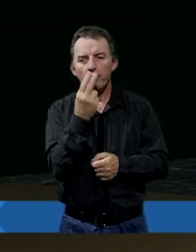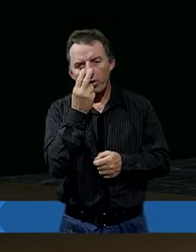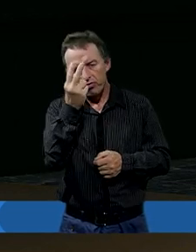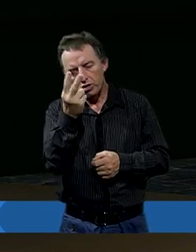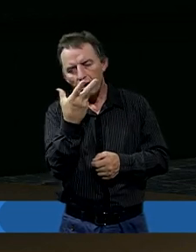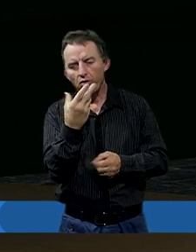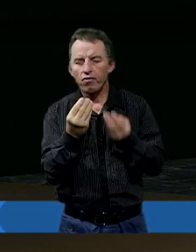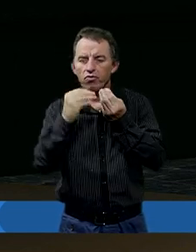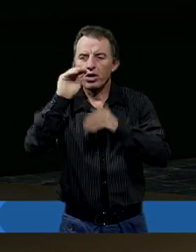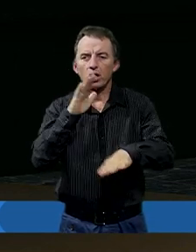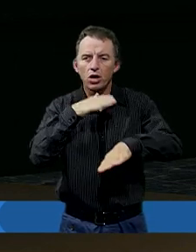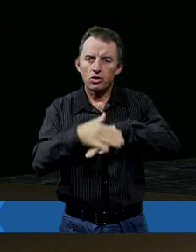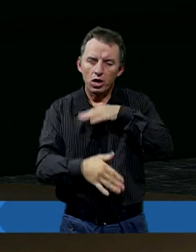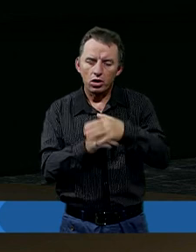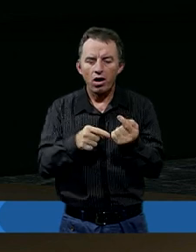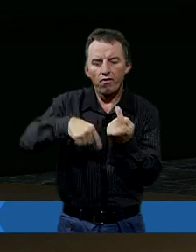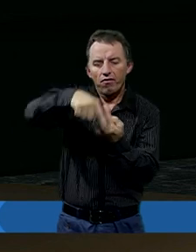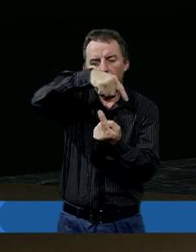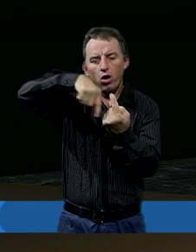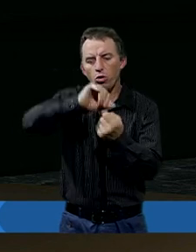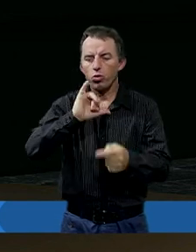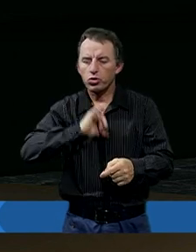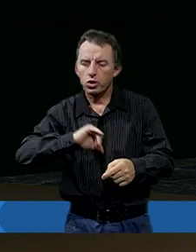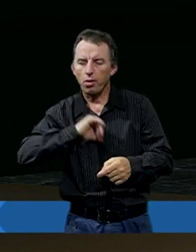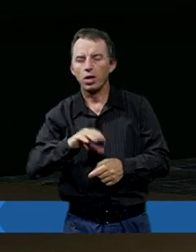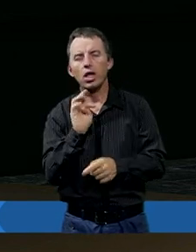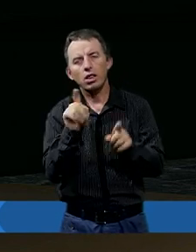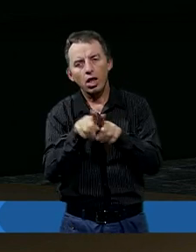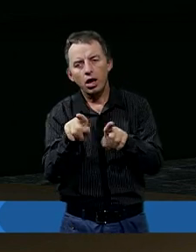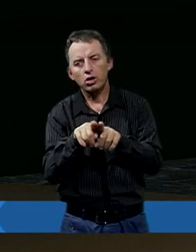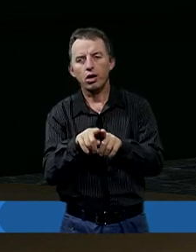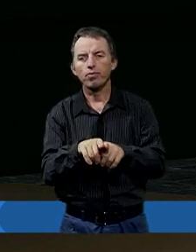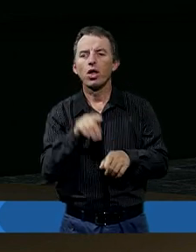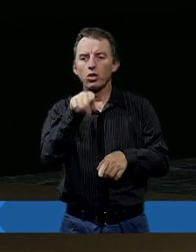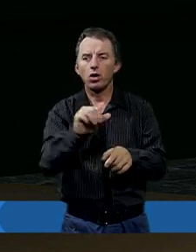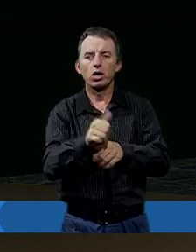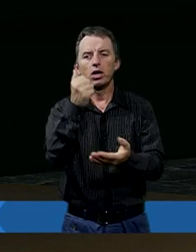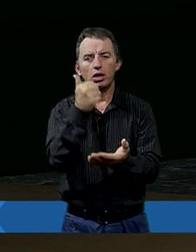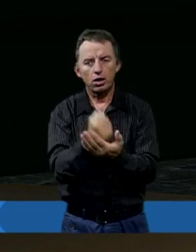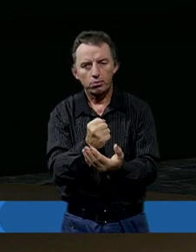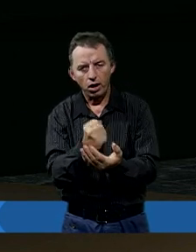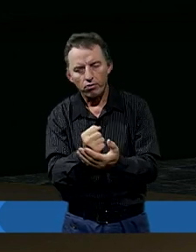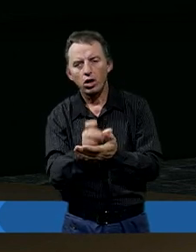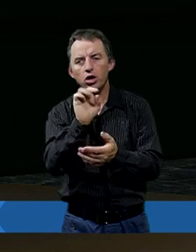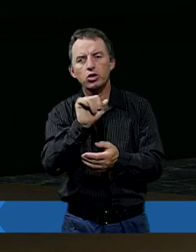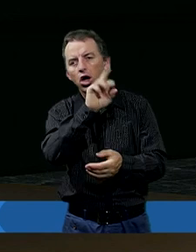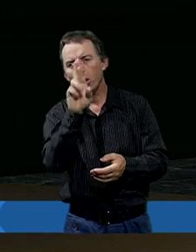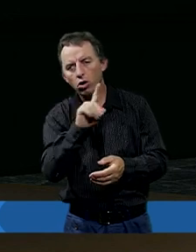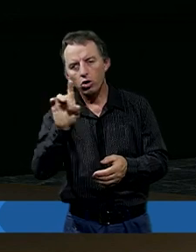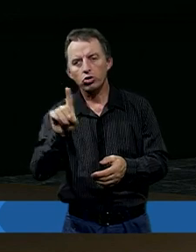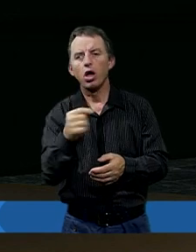wielkie nieszczęście wokół siebie. Także to jest jedna sprawa, o której Grzegorz powiedział.